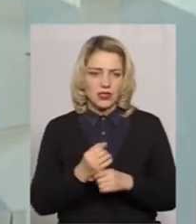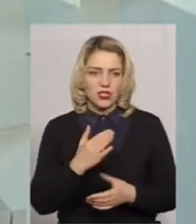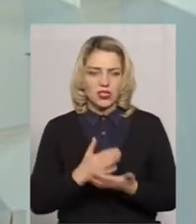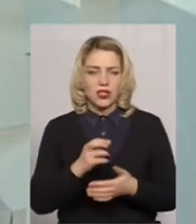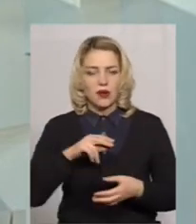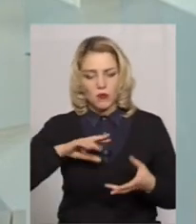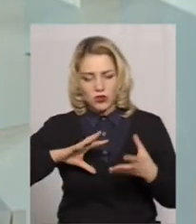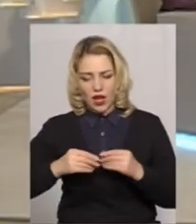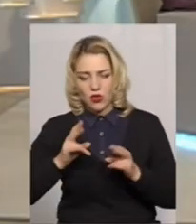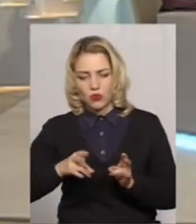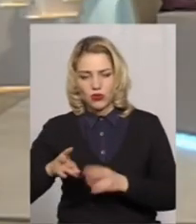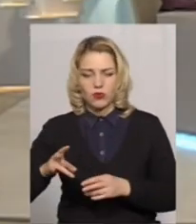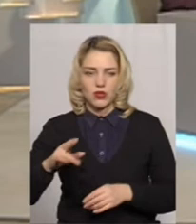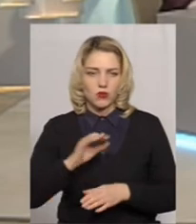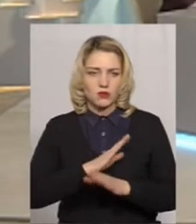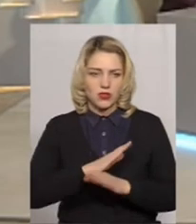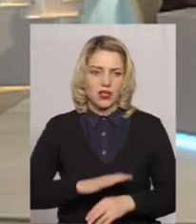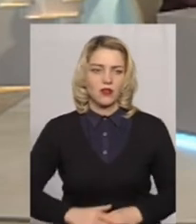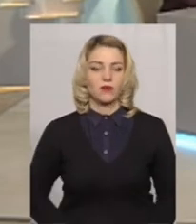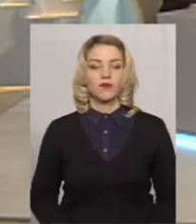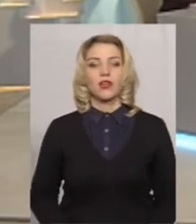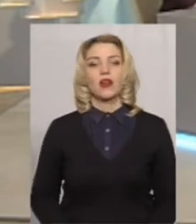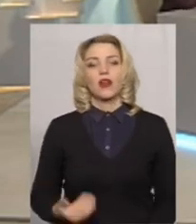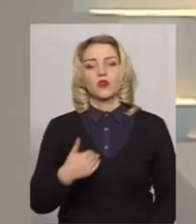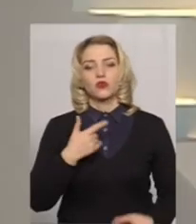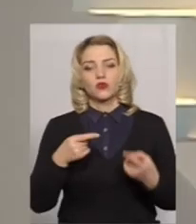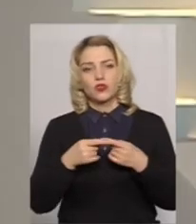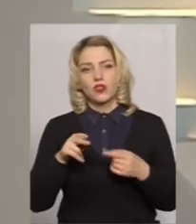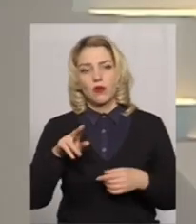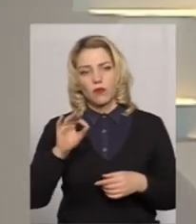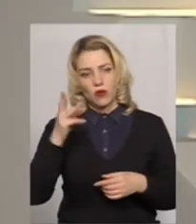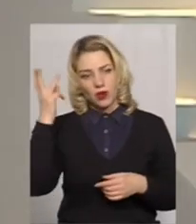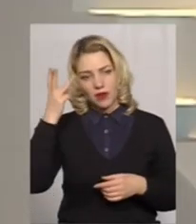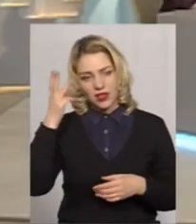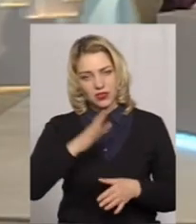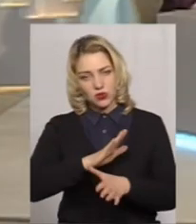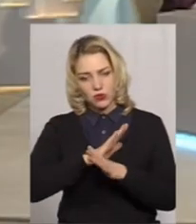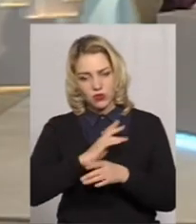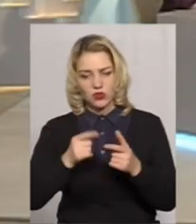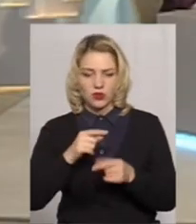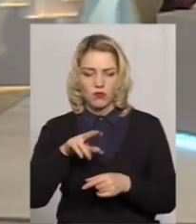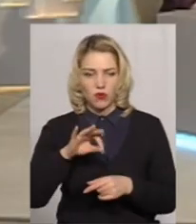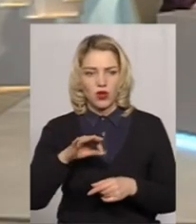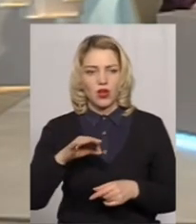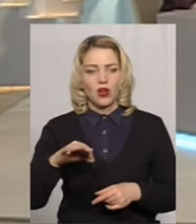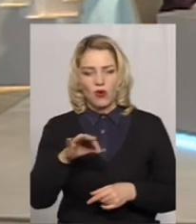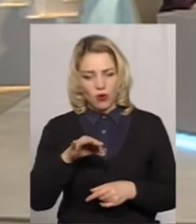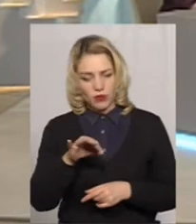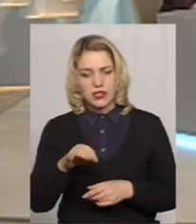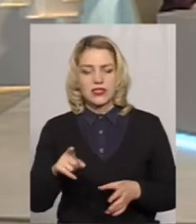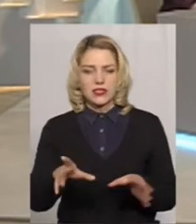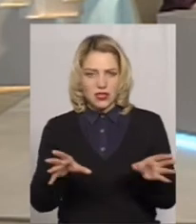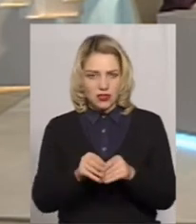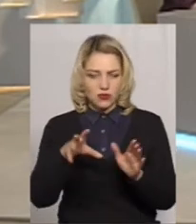є як по загальному травматизму, так і смертельному травматизму. такий уточню, це по Хмельницькому летальні випадки чи це також по області? Це місто і область